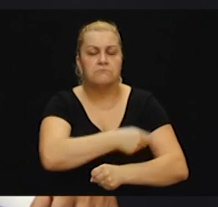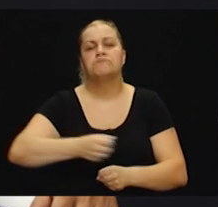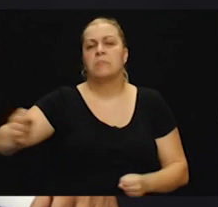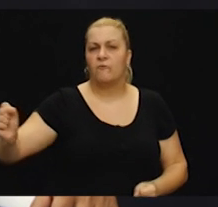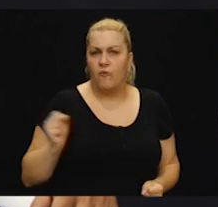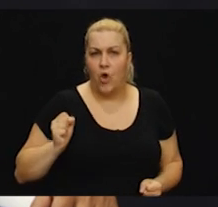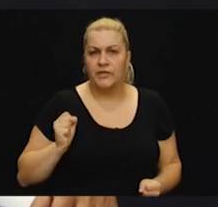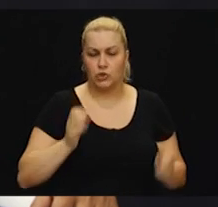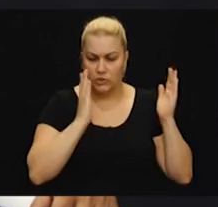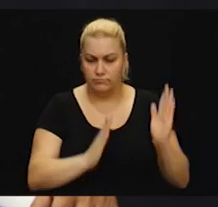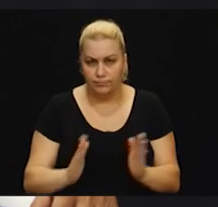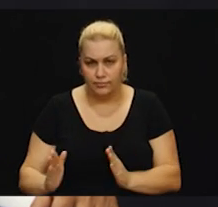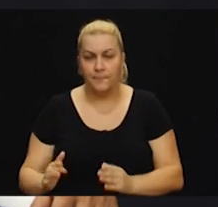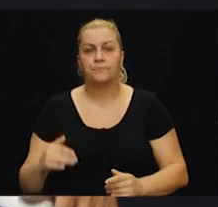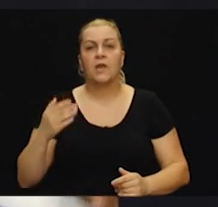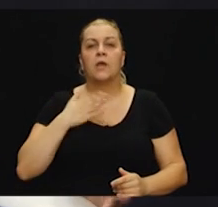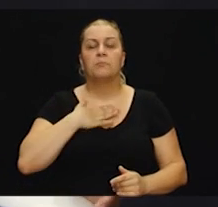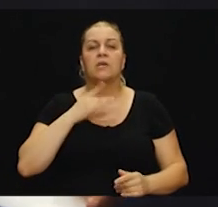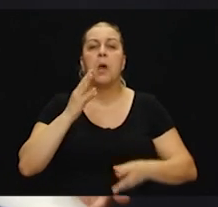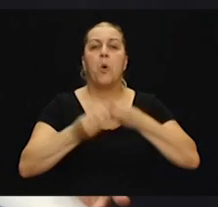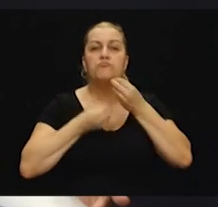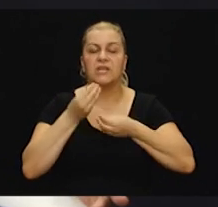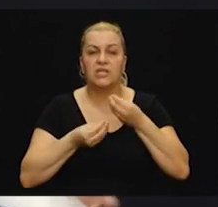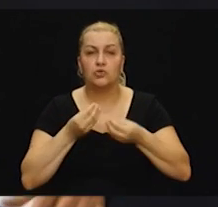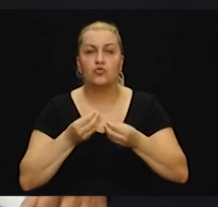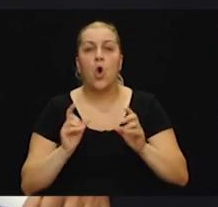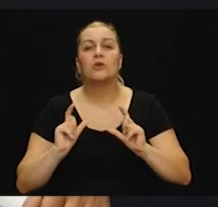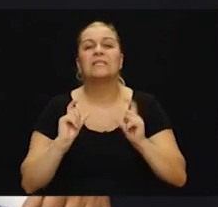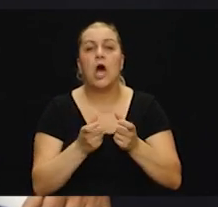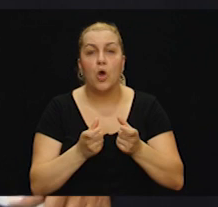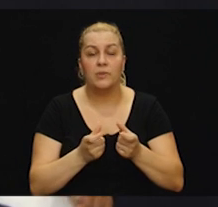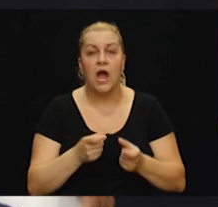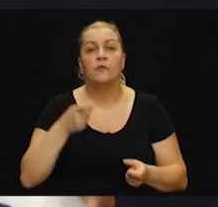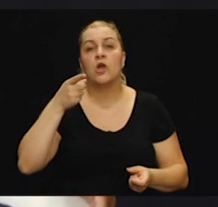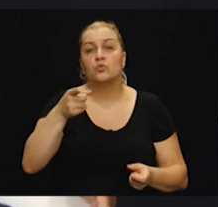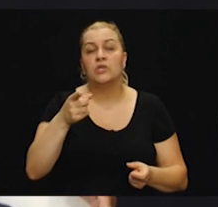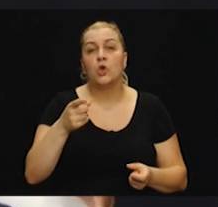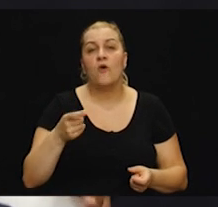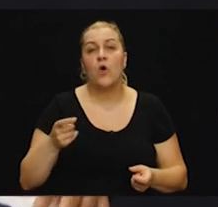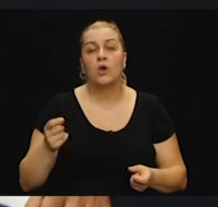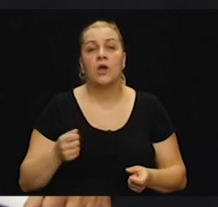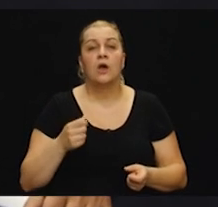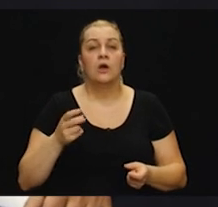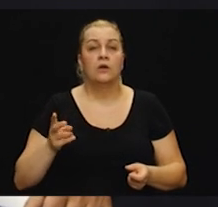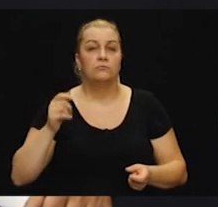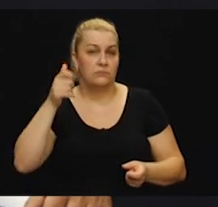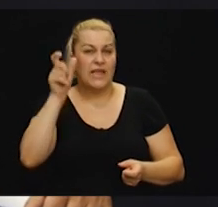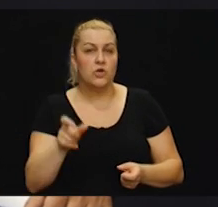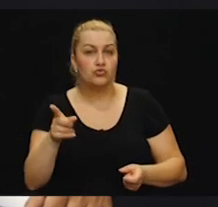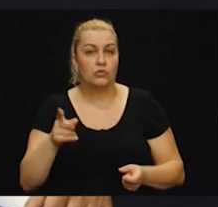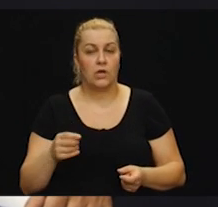Imamo priču o zarobljavanju njihovog dežurnog oficira i njihovog staže,